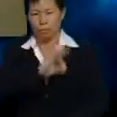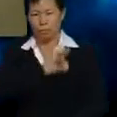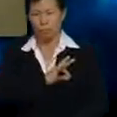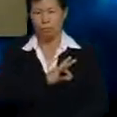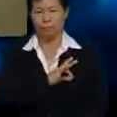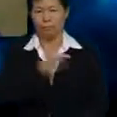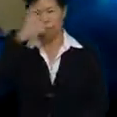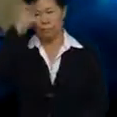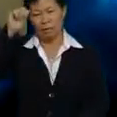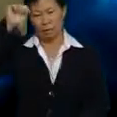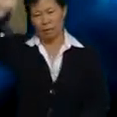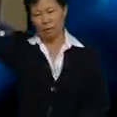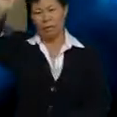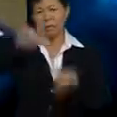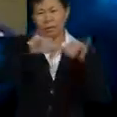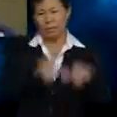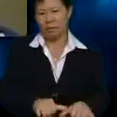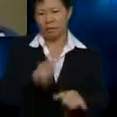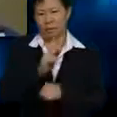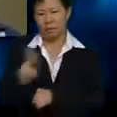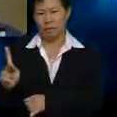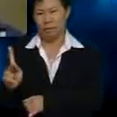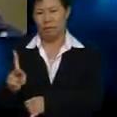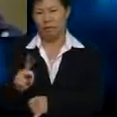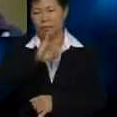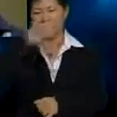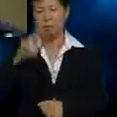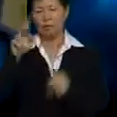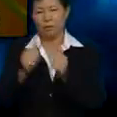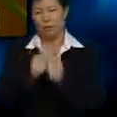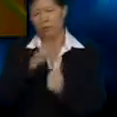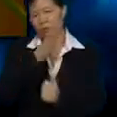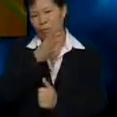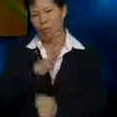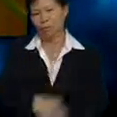Kerana Allah tinggalkan Juliam dengan Umi